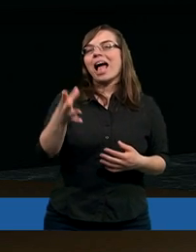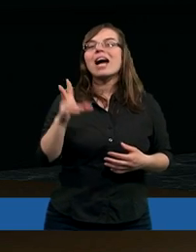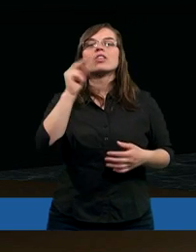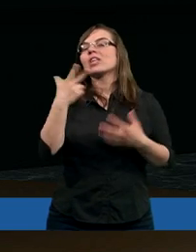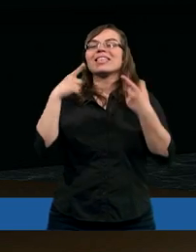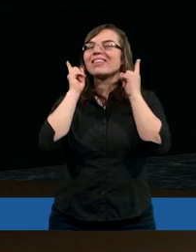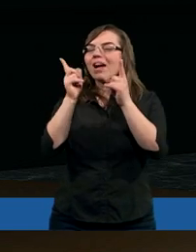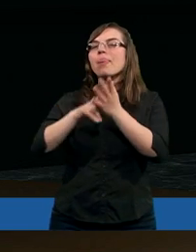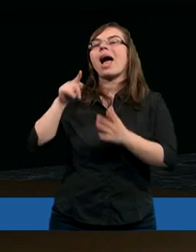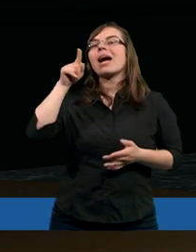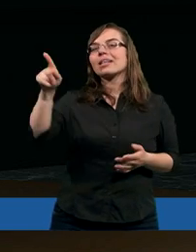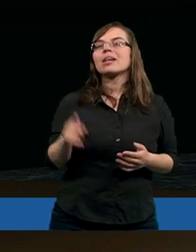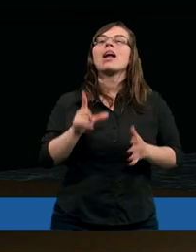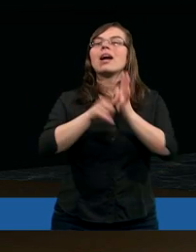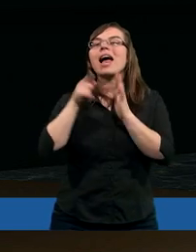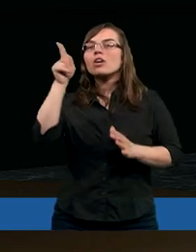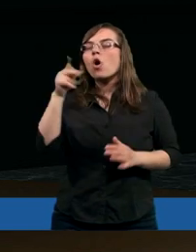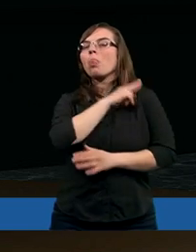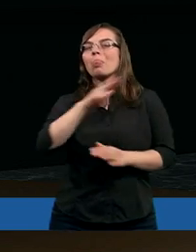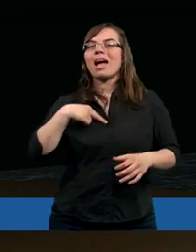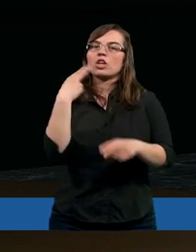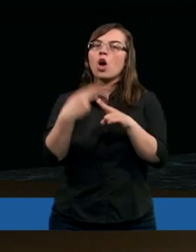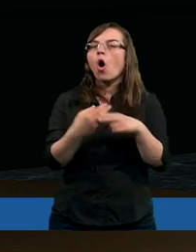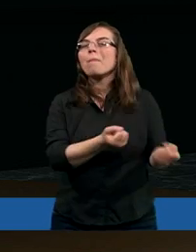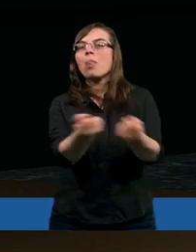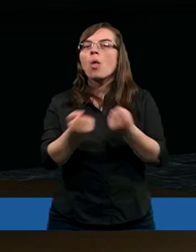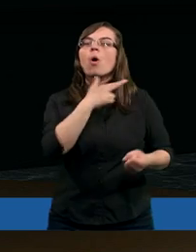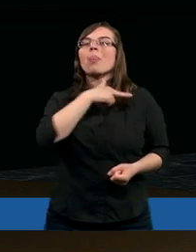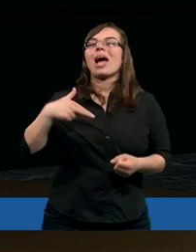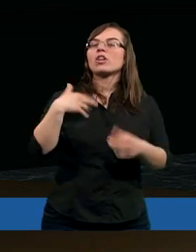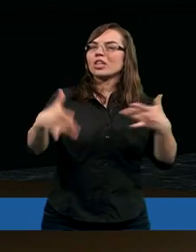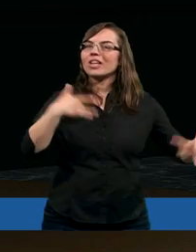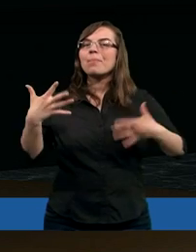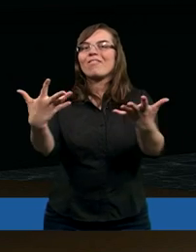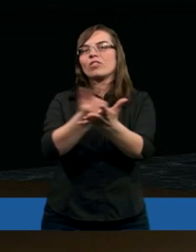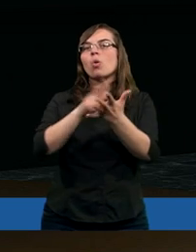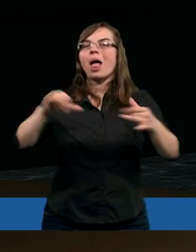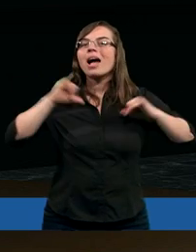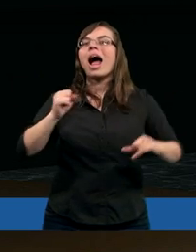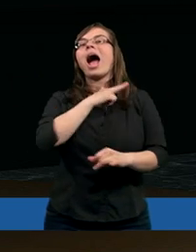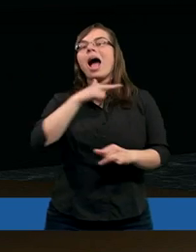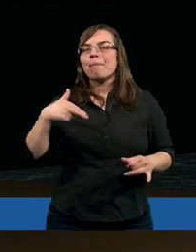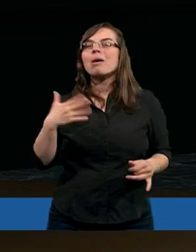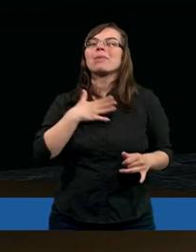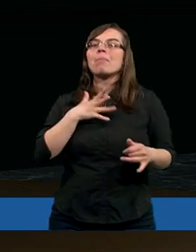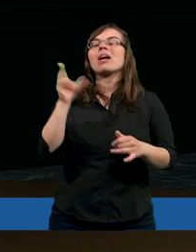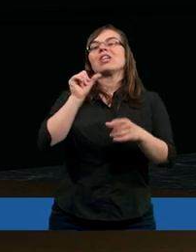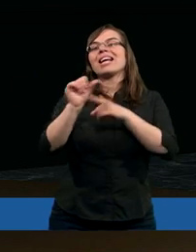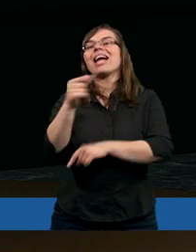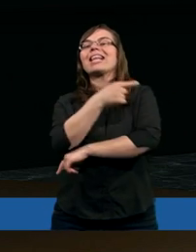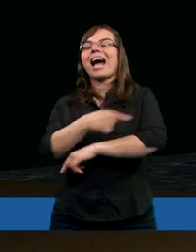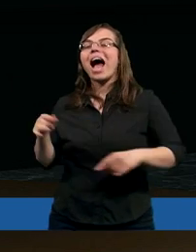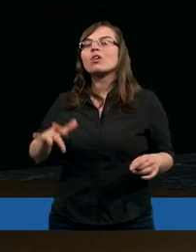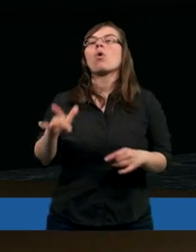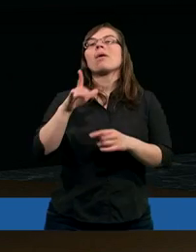tak, że nie zważaliśmy na Niego. Lecz On nasze choroby nosił, nasze cierpienia wziął na siebie, a my mniemaliśmy, że jest